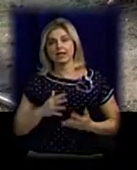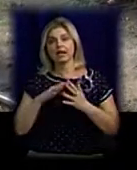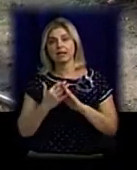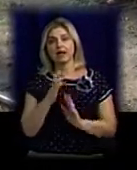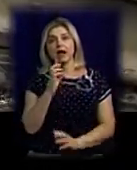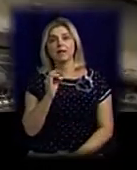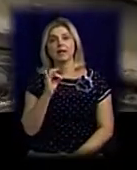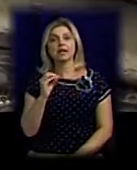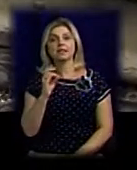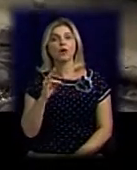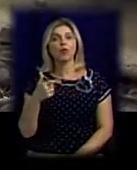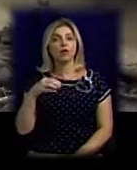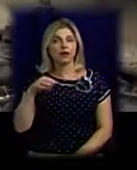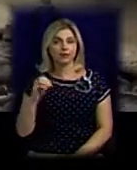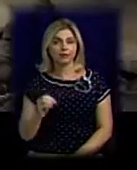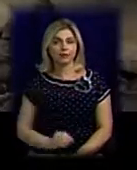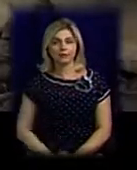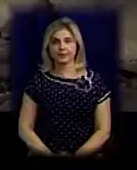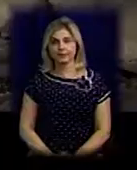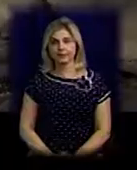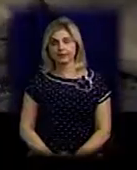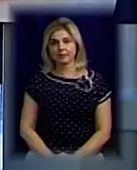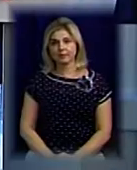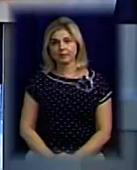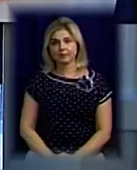Андрушків, Ігор Чорний, телевізійні новини Миколаївщини.